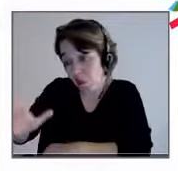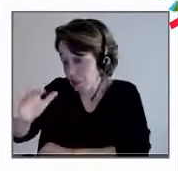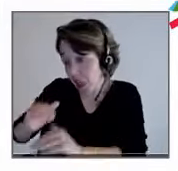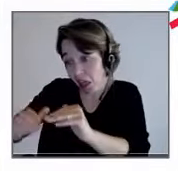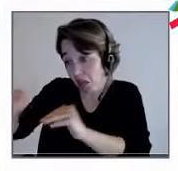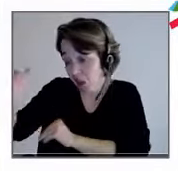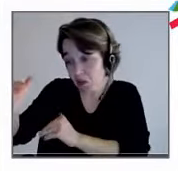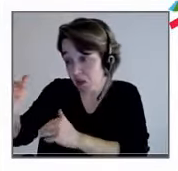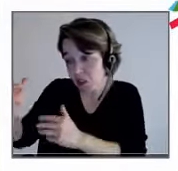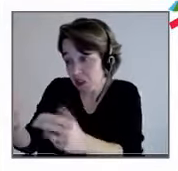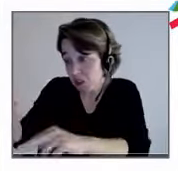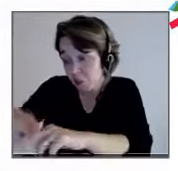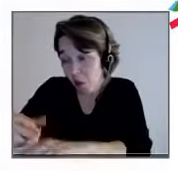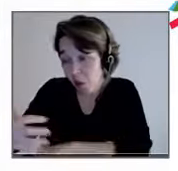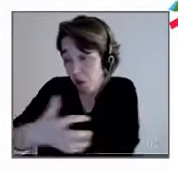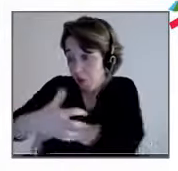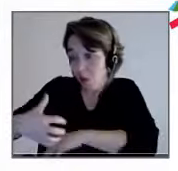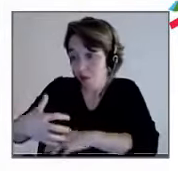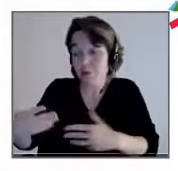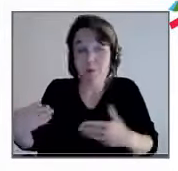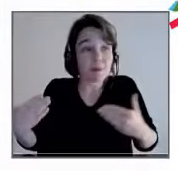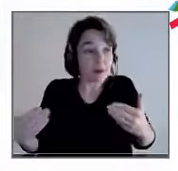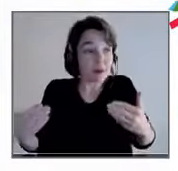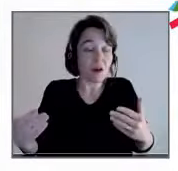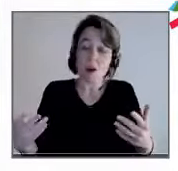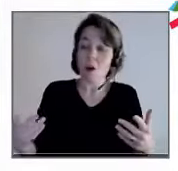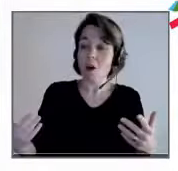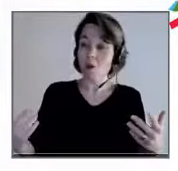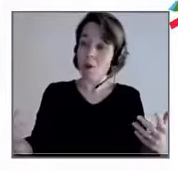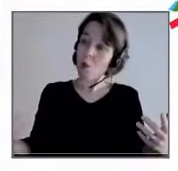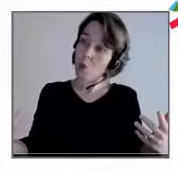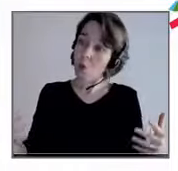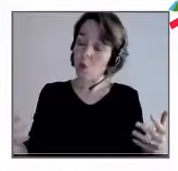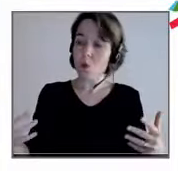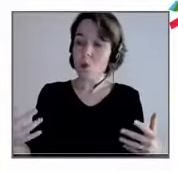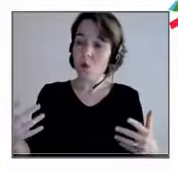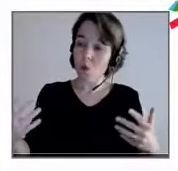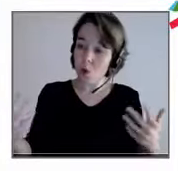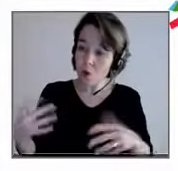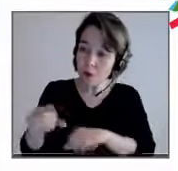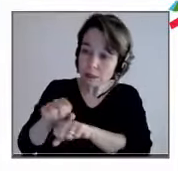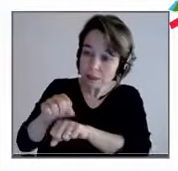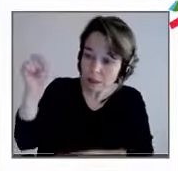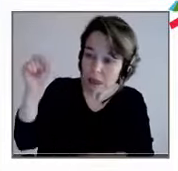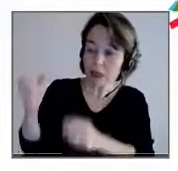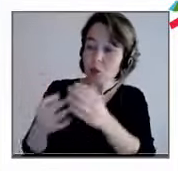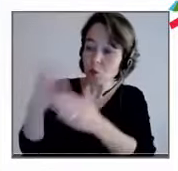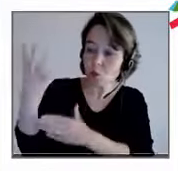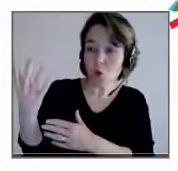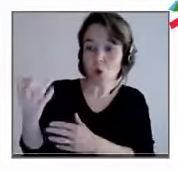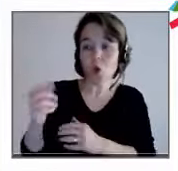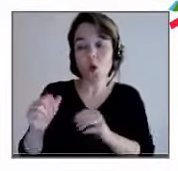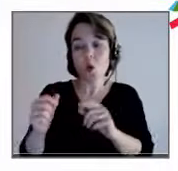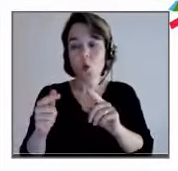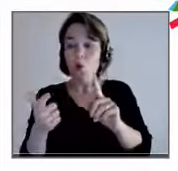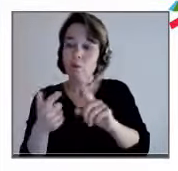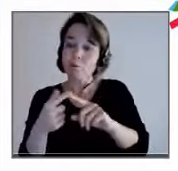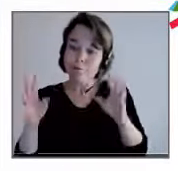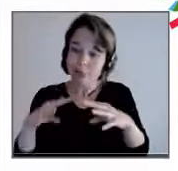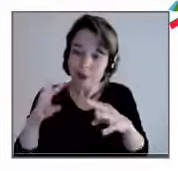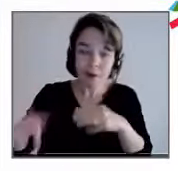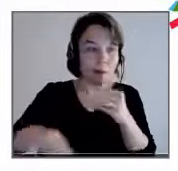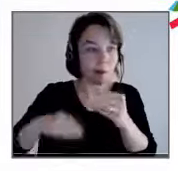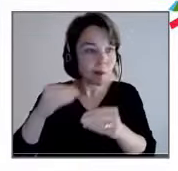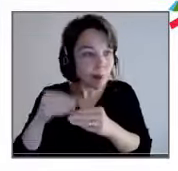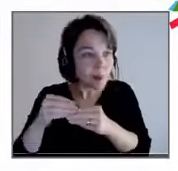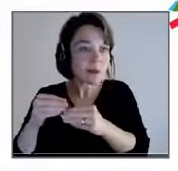politique perd complètement de son prestige et de son autorité, les deux guerres mondiales, ce qui... Et puis là, on le voit, les faits le montrent à chaque fois, les gilets jaunes,